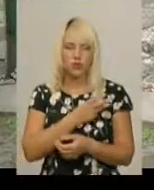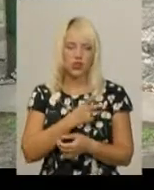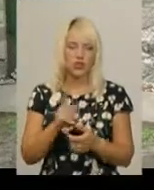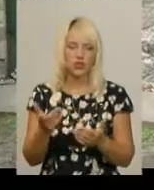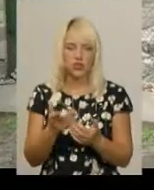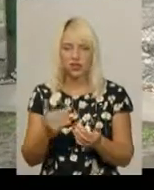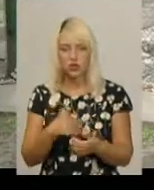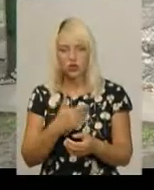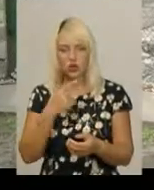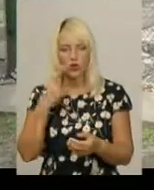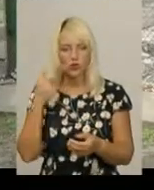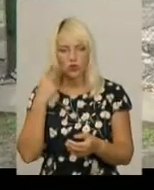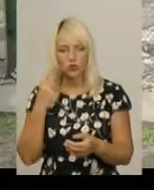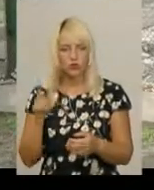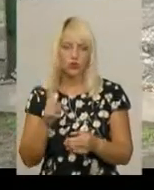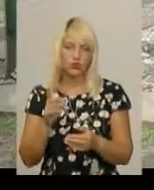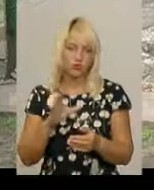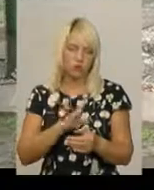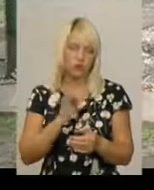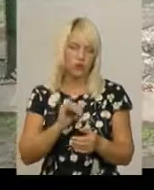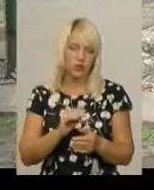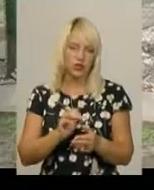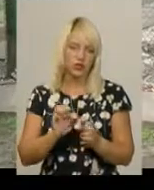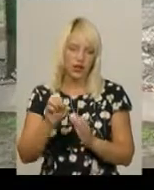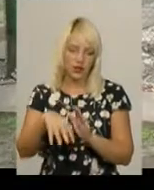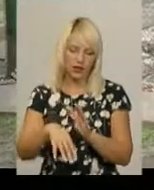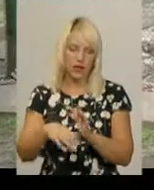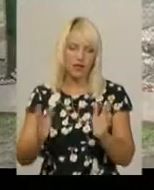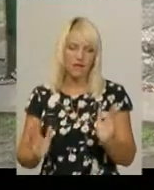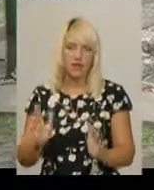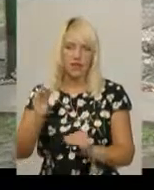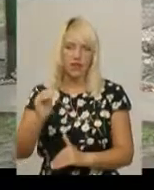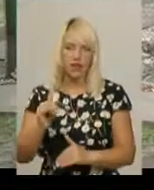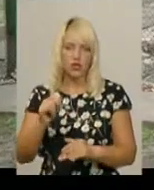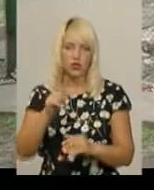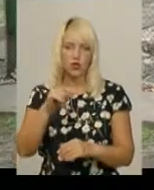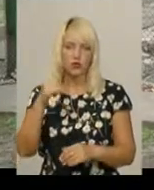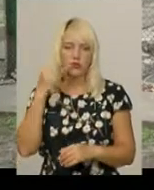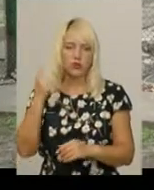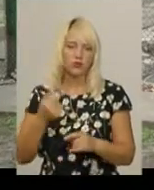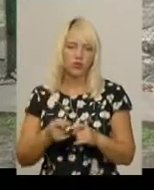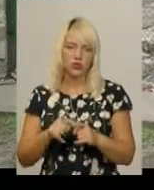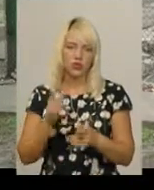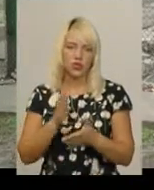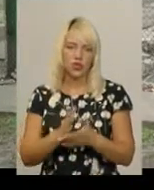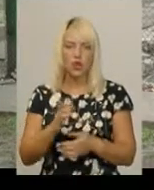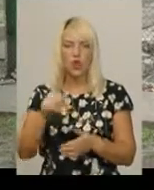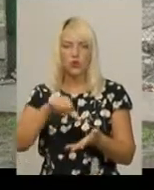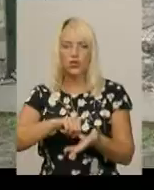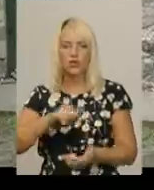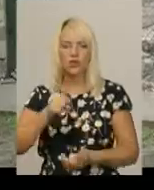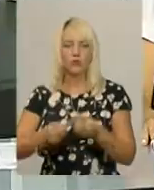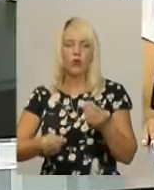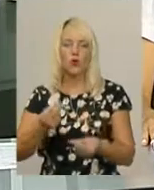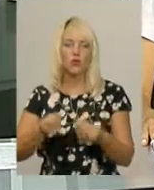хоче почути, і кидає в ящичок і номер телефону. Він є учасником розіграшу.